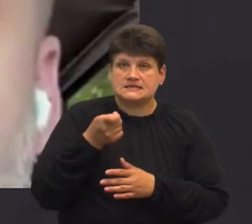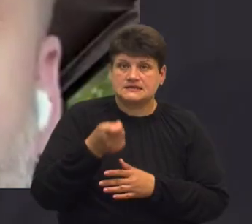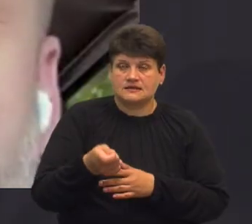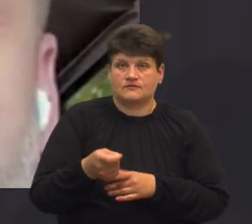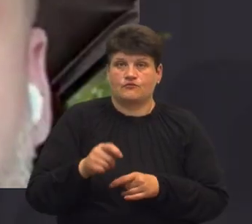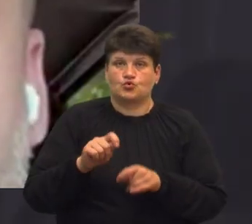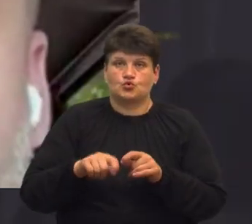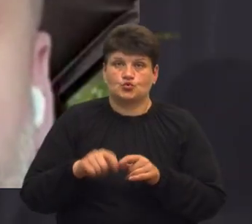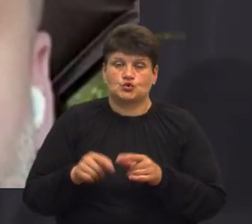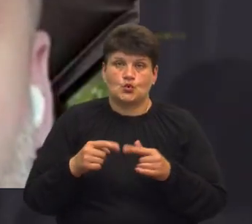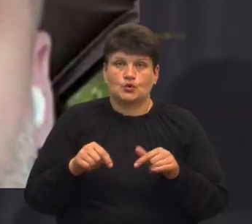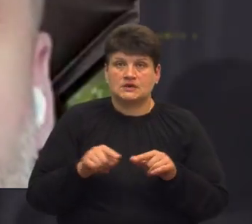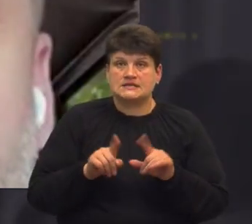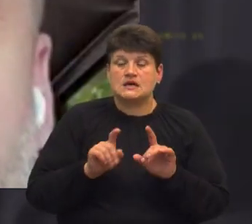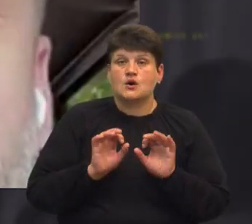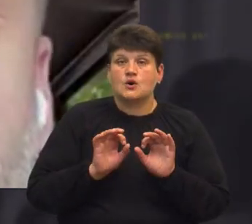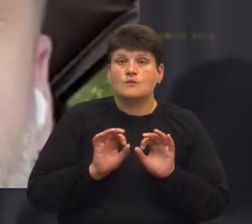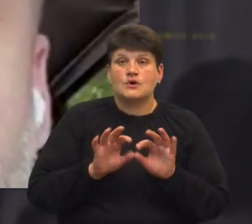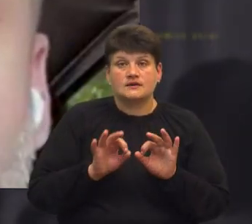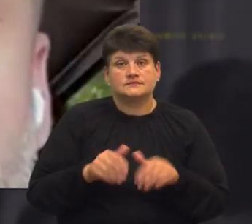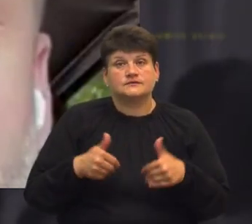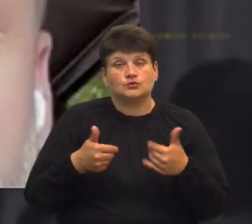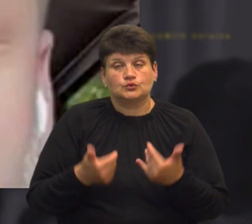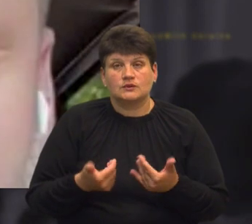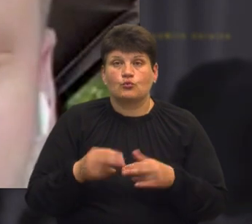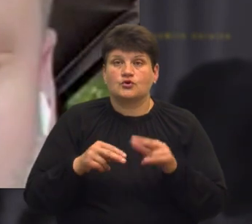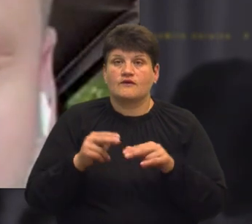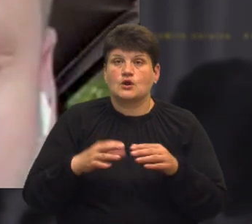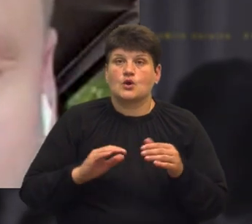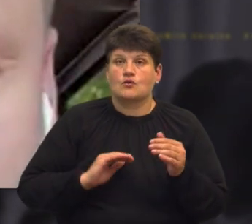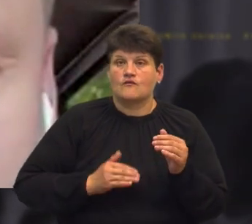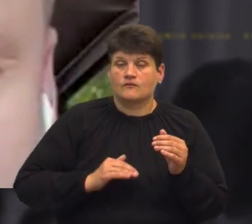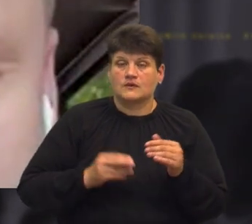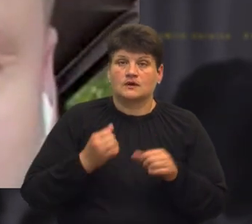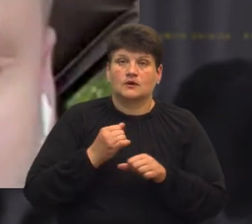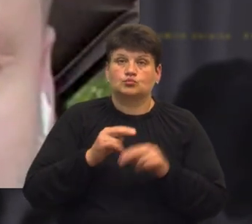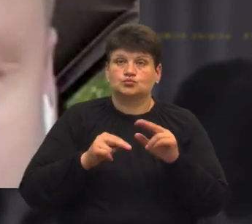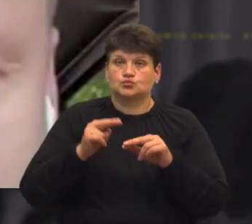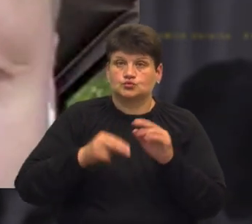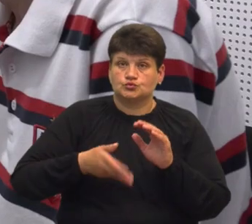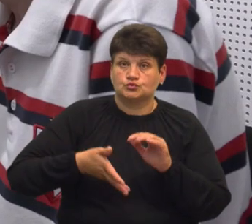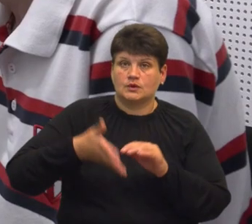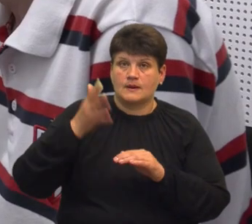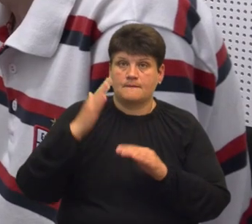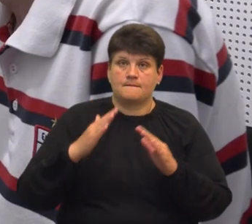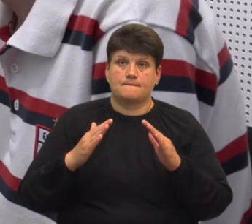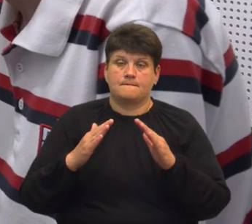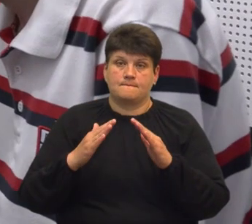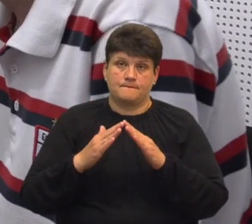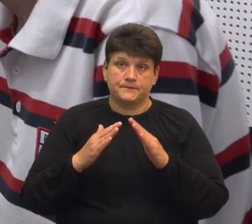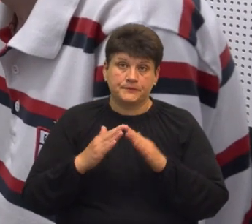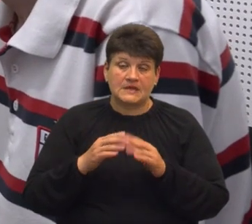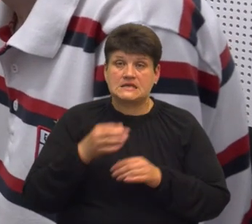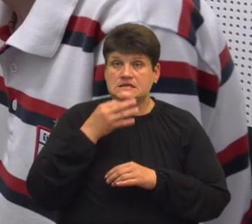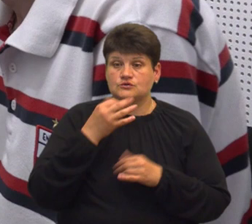органи. За коментарем ми звернулися до директора будівельної компанії, яка зводить цю багатоповерхівку Юрія Ковальчука. Він повідомив, що